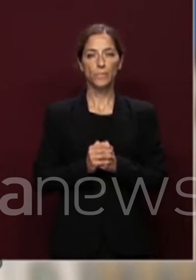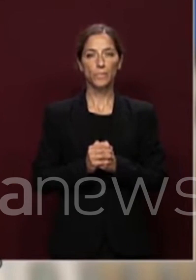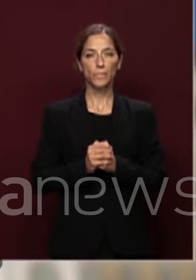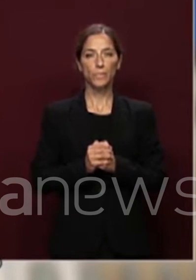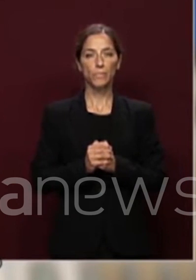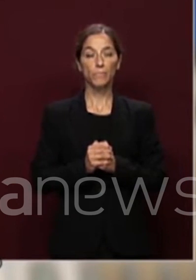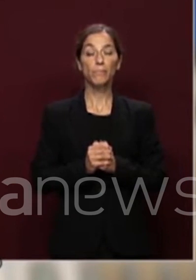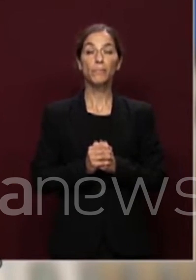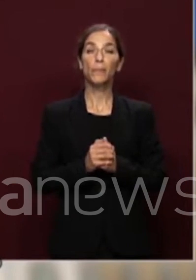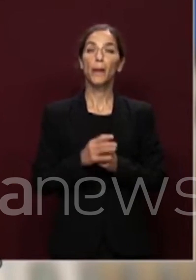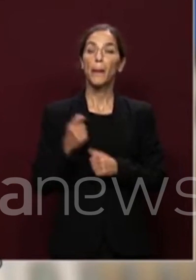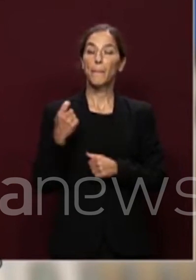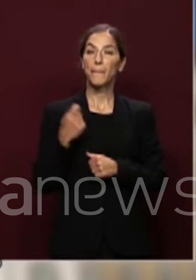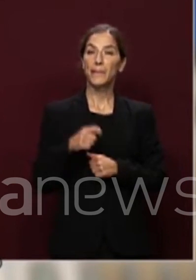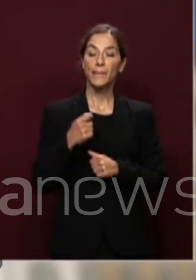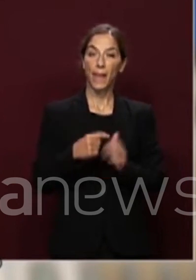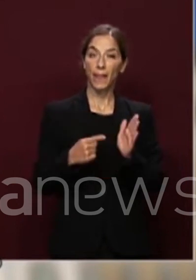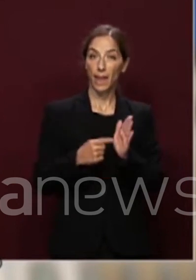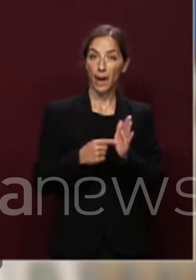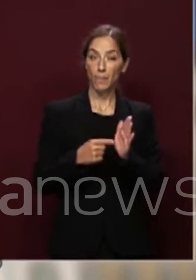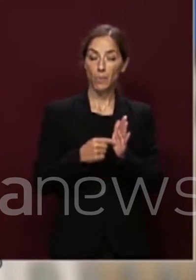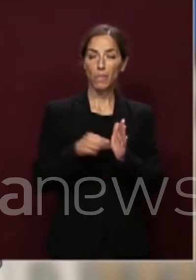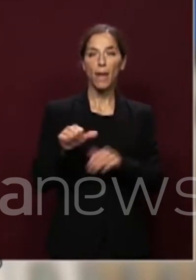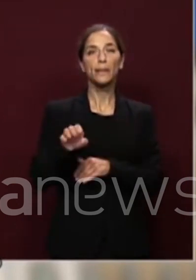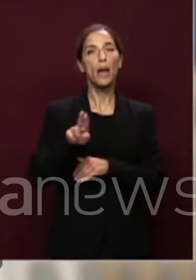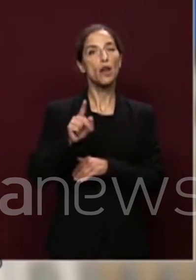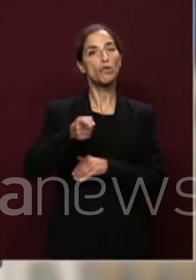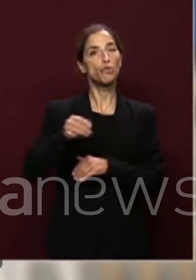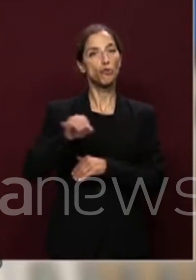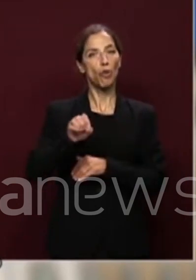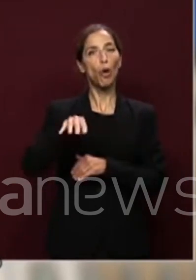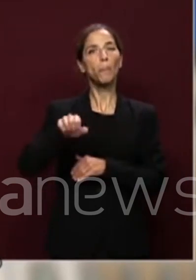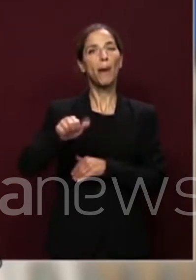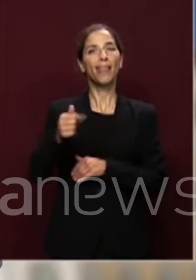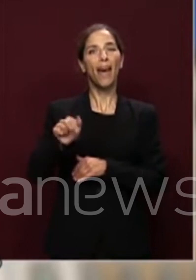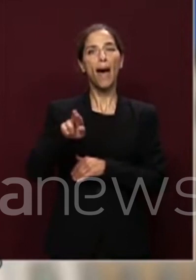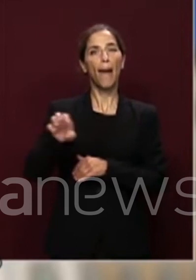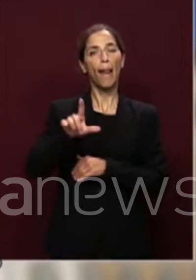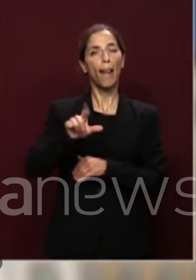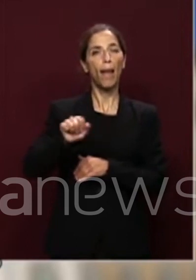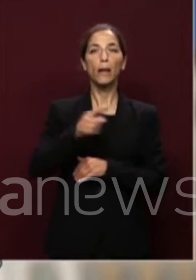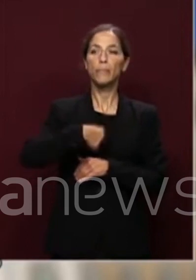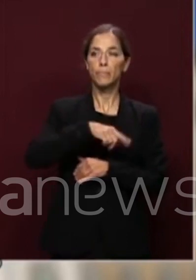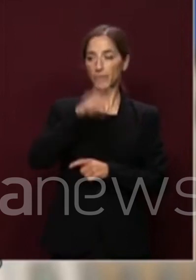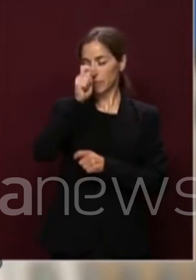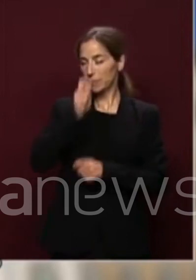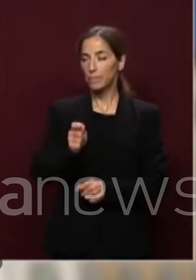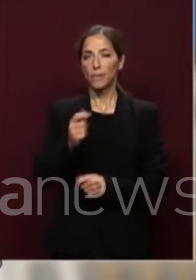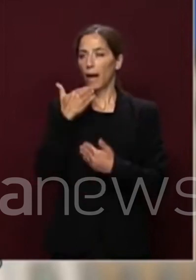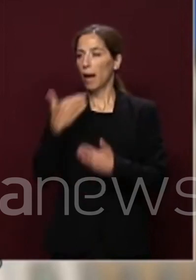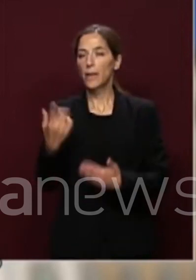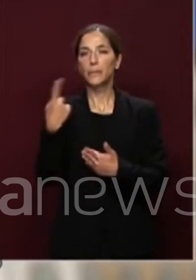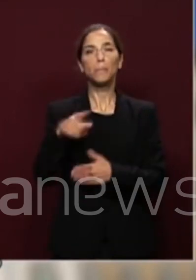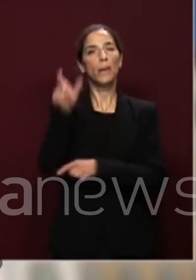Al Presidente della Repubblica Sergio Mattarella, cui siamo grati per il ruolo di supremo garante della vita